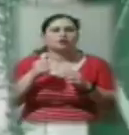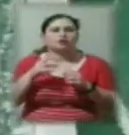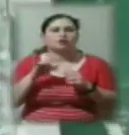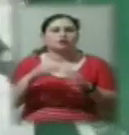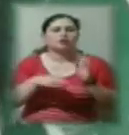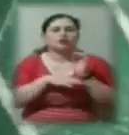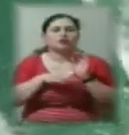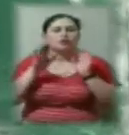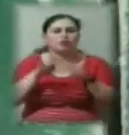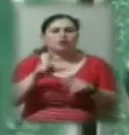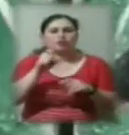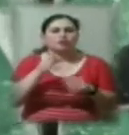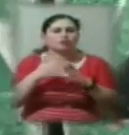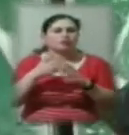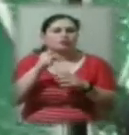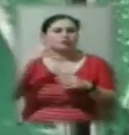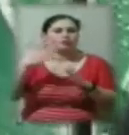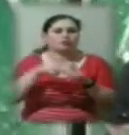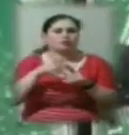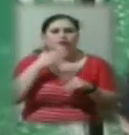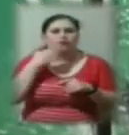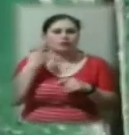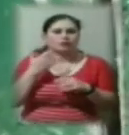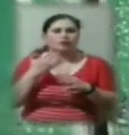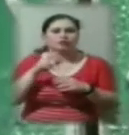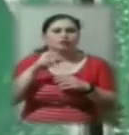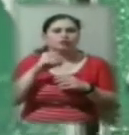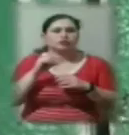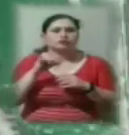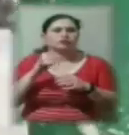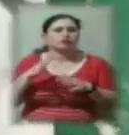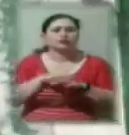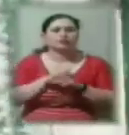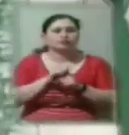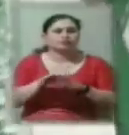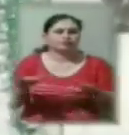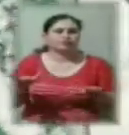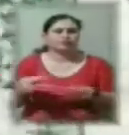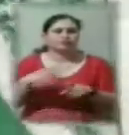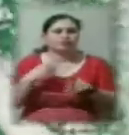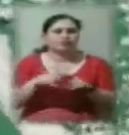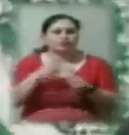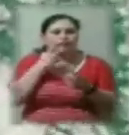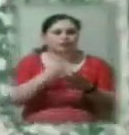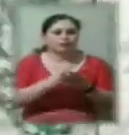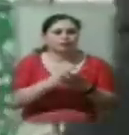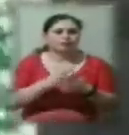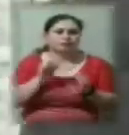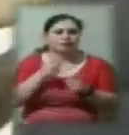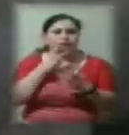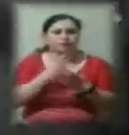світла. Щочок на мелкій часті розлетівся. А можна подивитись, будь ласка? І